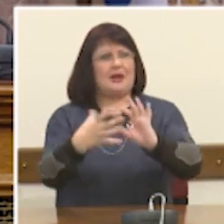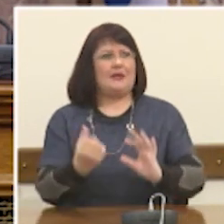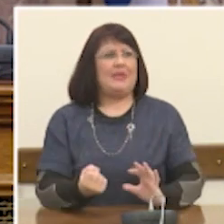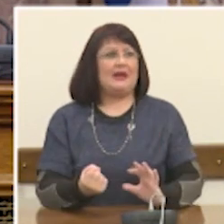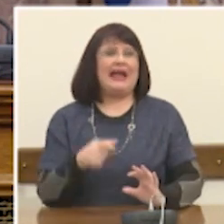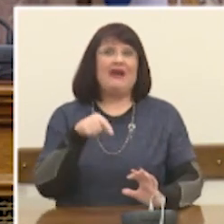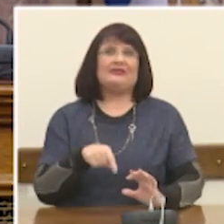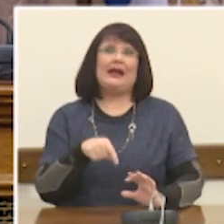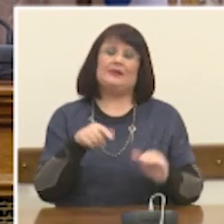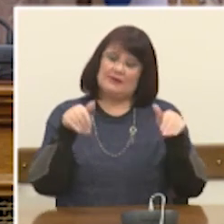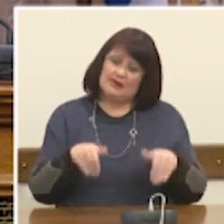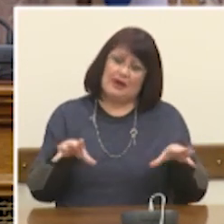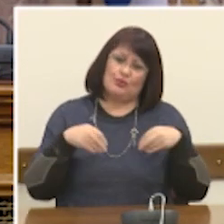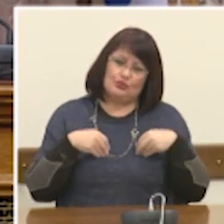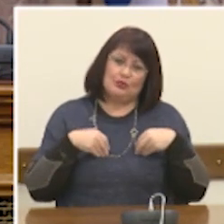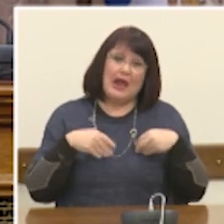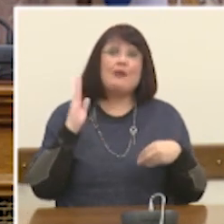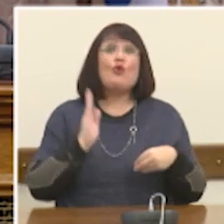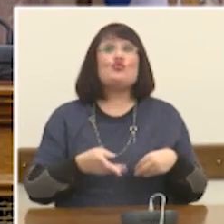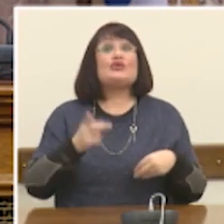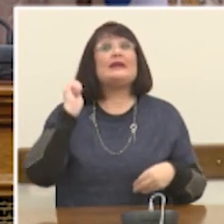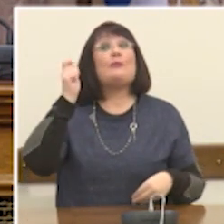ήταν πολύ καλό, αν μπορούσαν οι πολιτικές δυνάμεις,